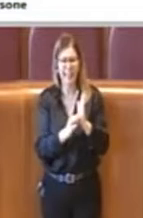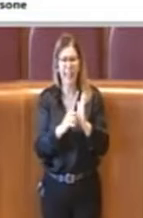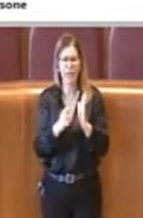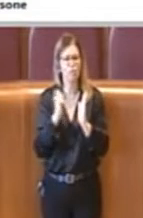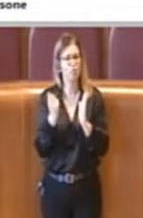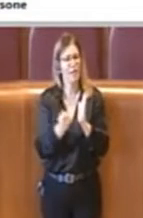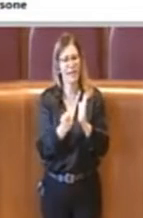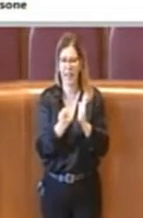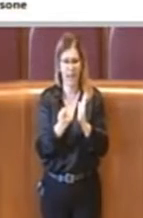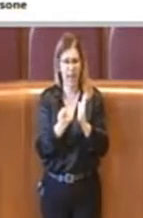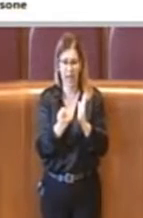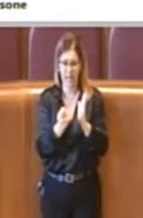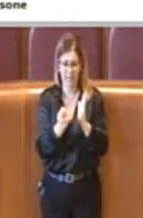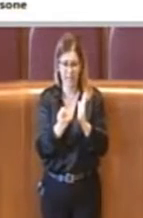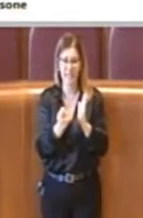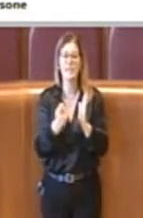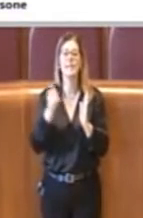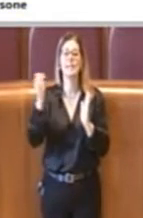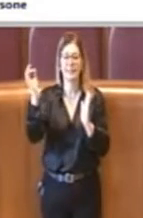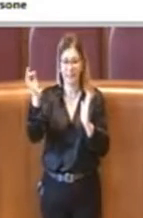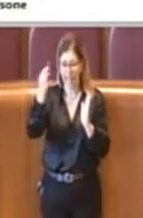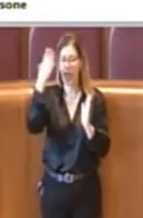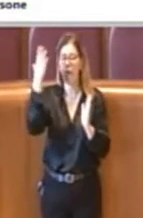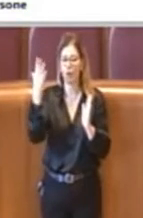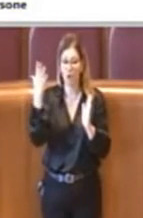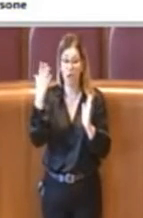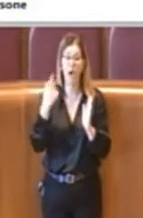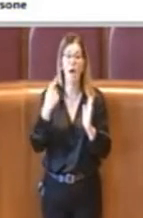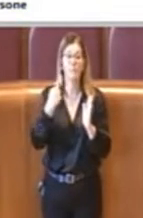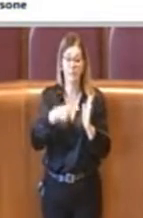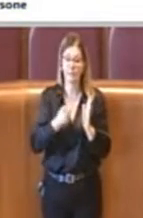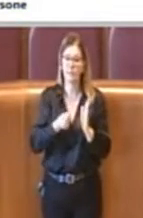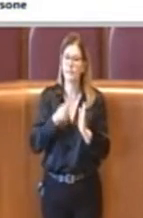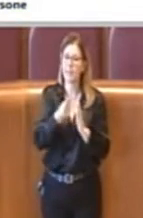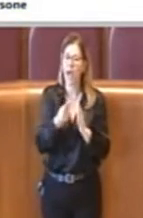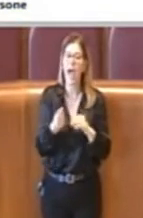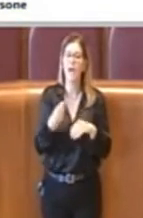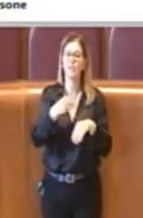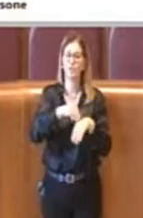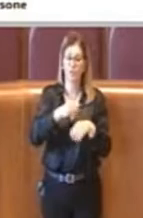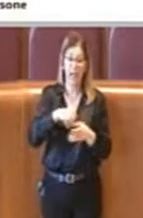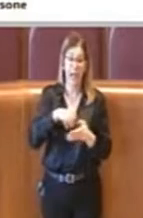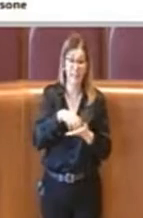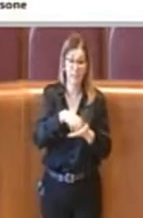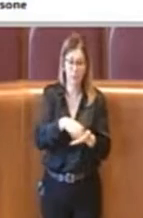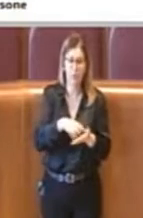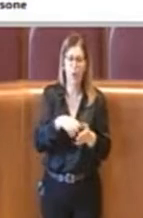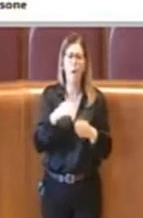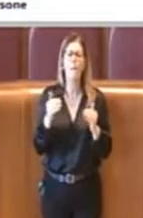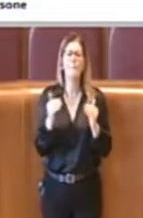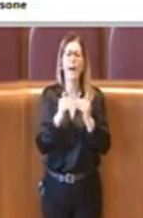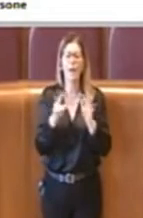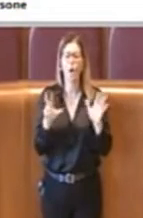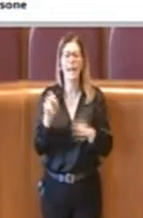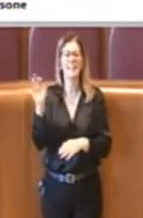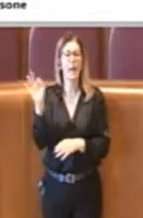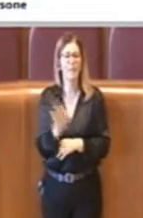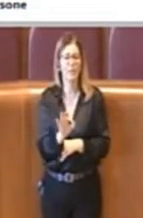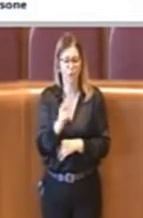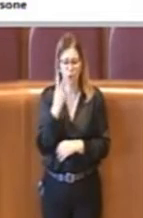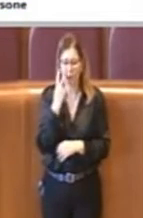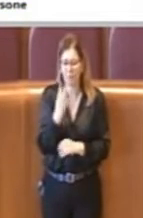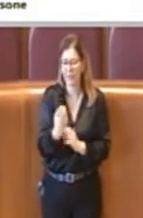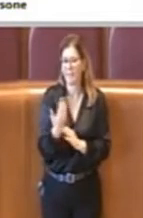Quindi erogando inoltre un anticipo del contributo pari all'80% dell'importo riconosciuto nel